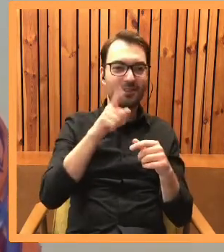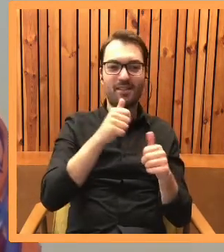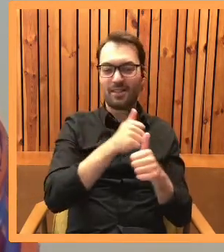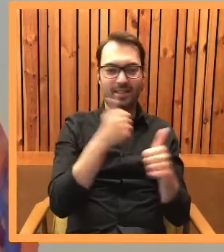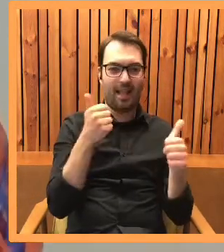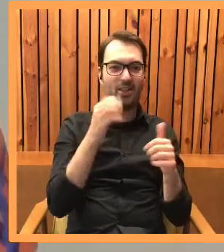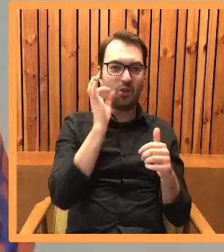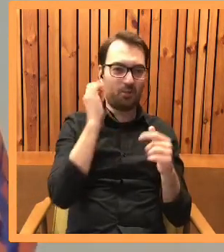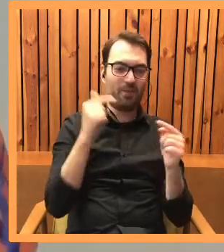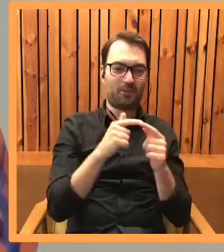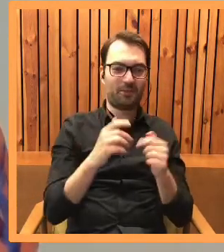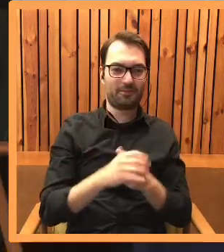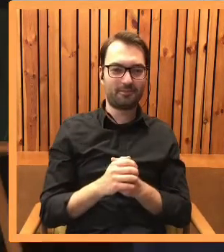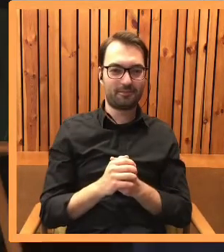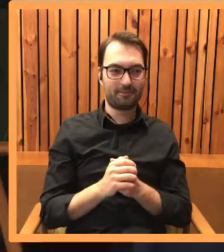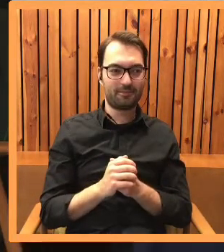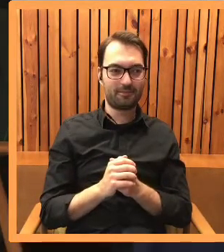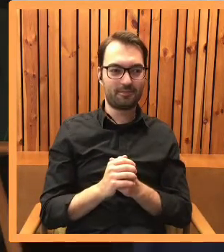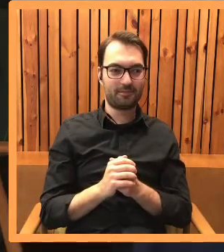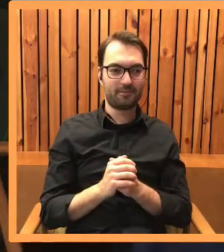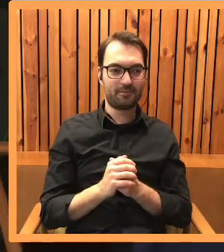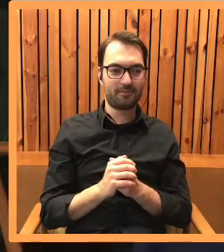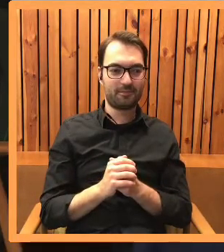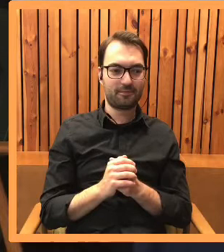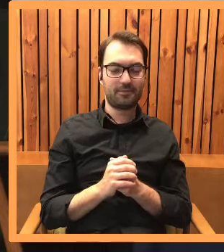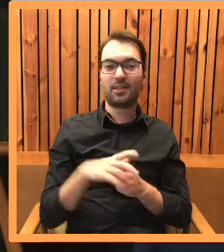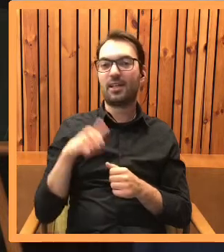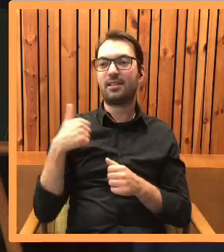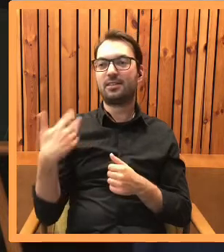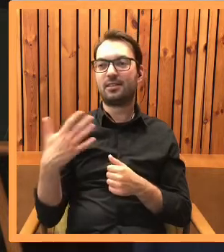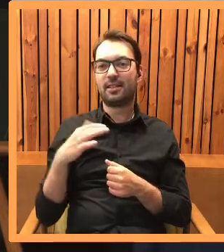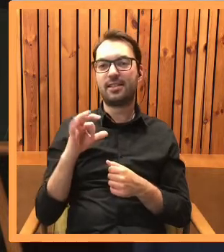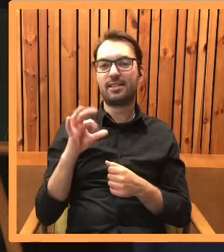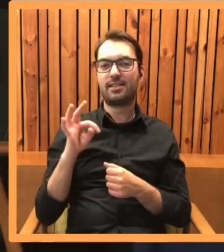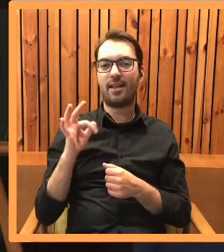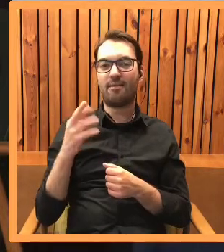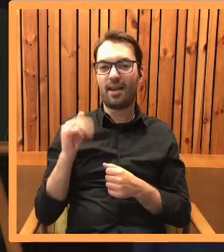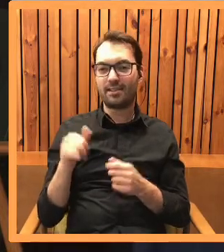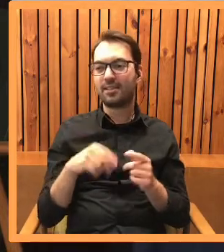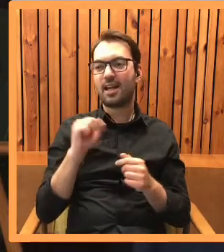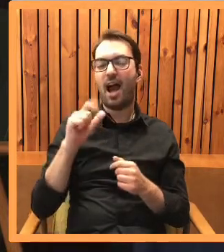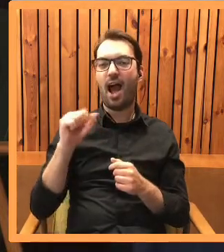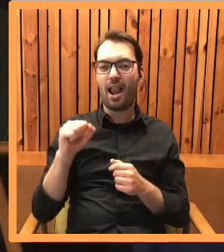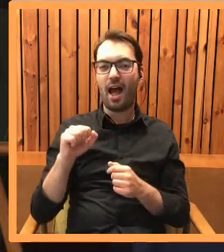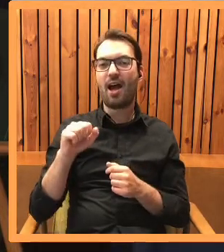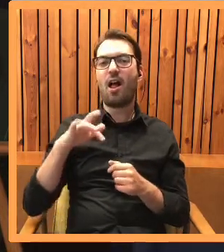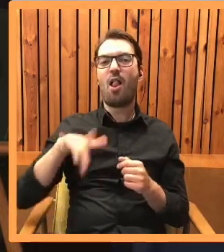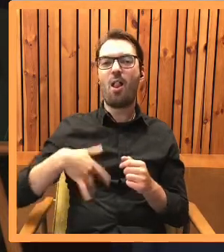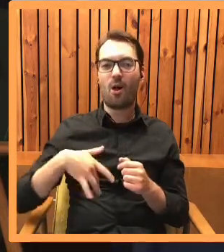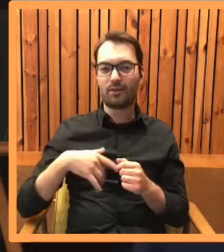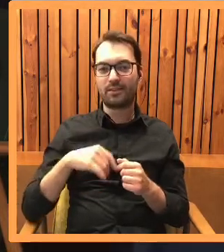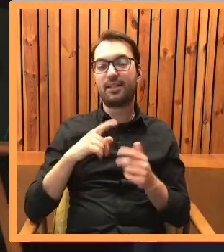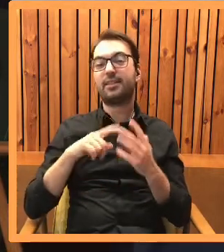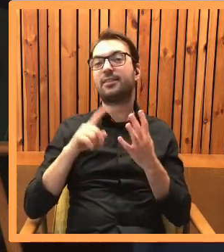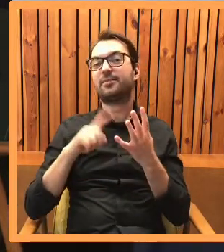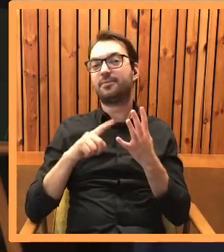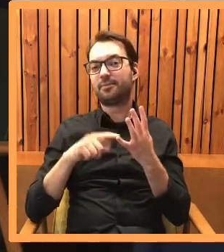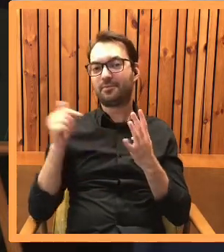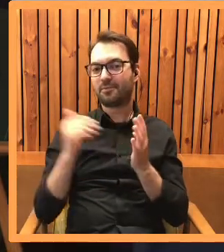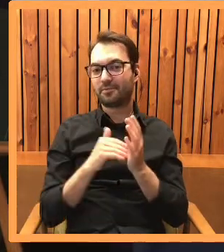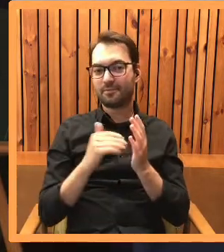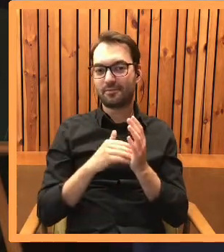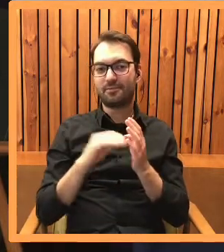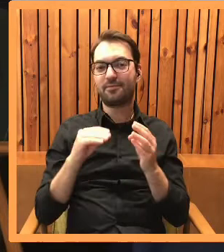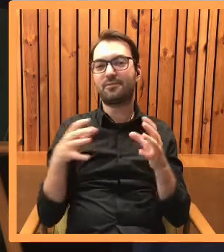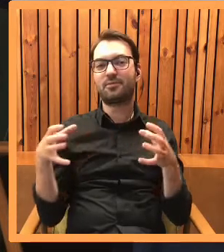dobry kot. Mamy z jednej strony Stefańskiego, mamy ale, mamy Lorda, ale ta intryga by się nie udała, gdyby nie było